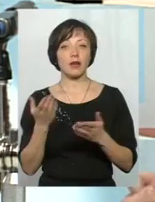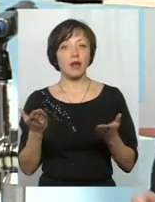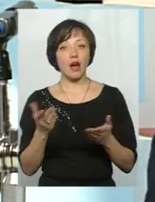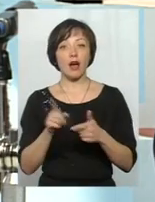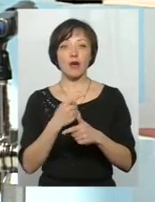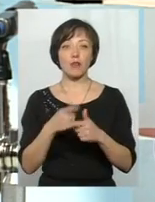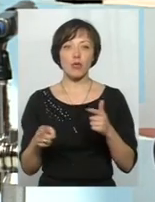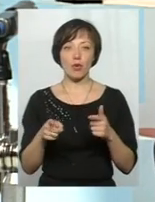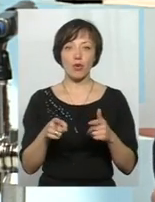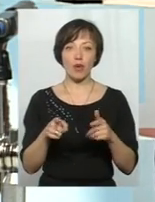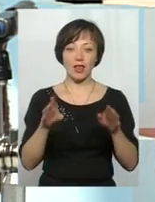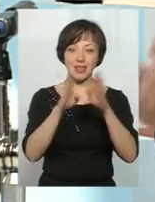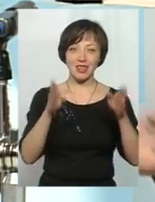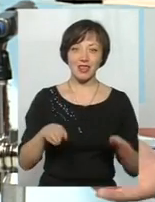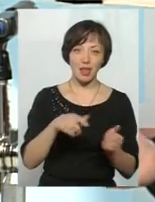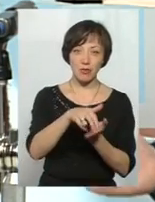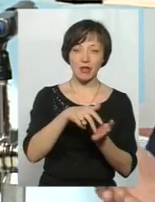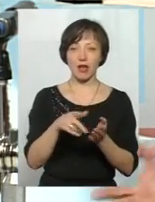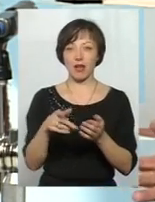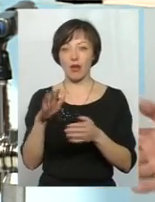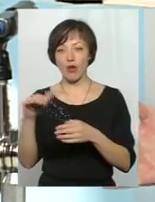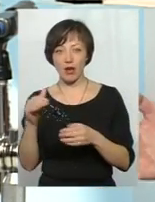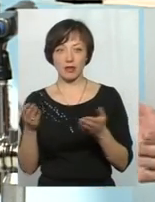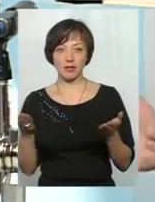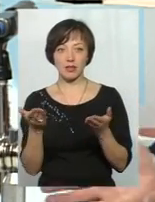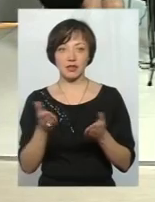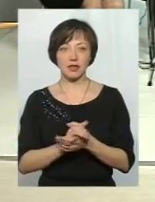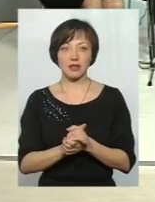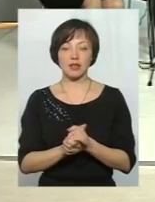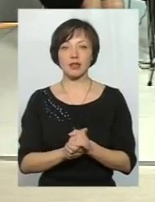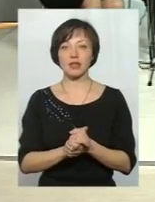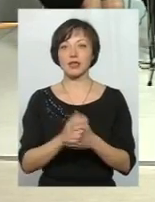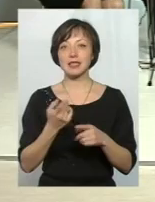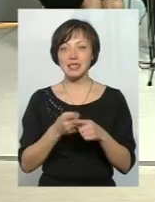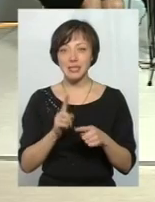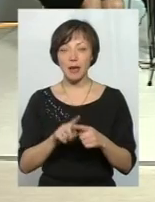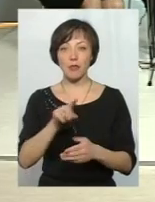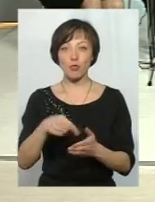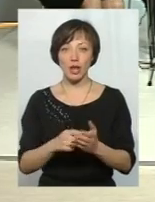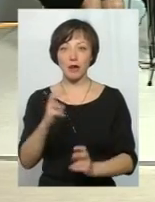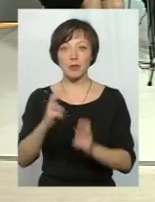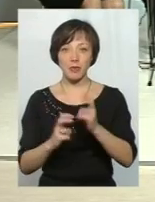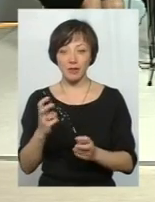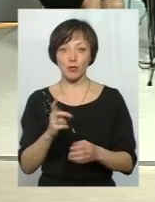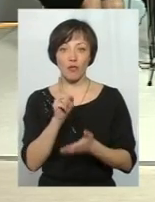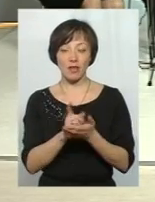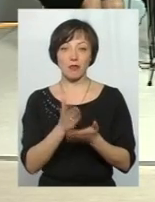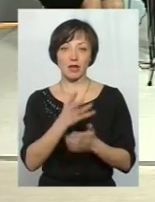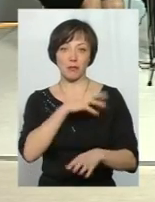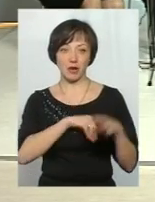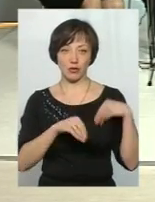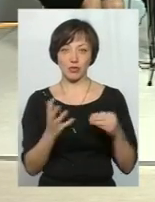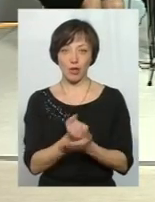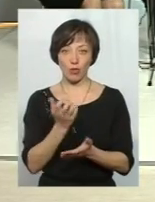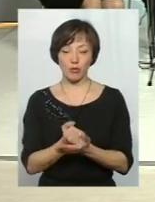термінал, або якась оренда, або якісь інші. Це госпрозрахункове комунальне підприємство. Вони повинні хоч щось